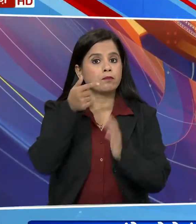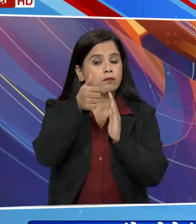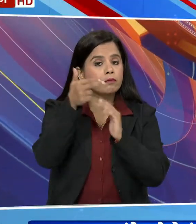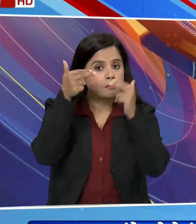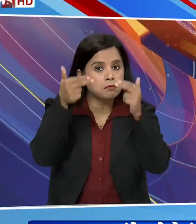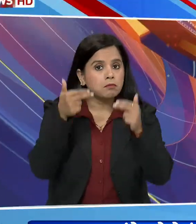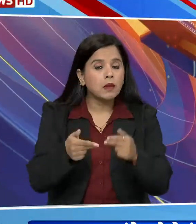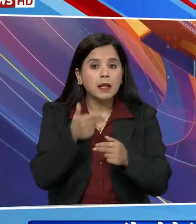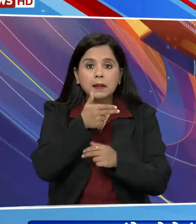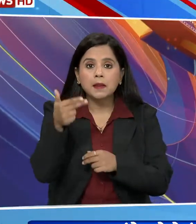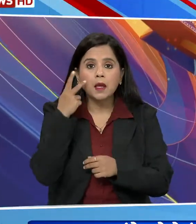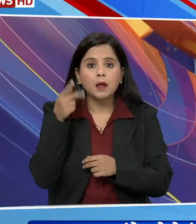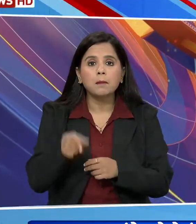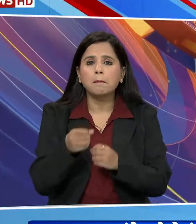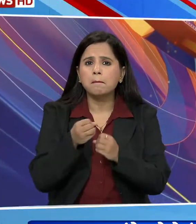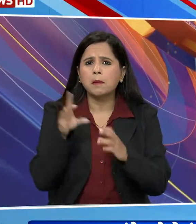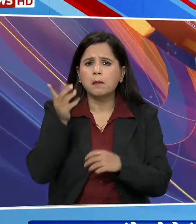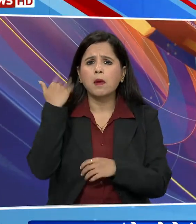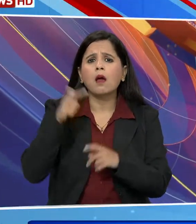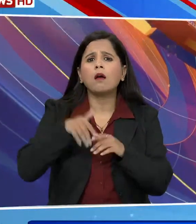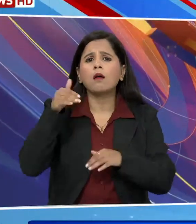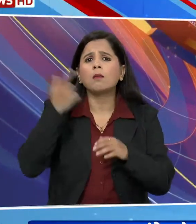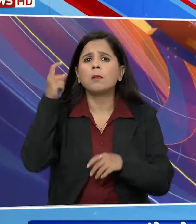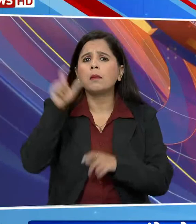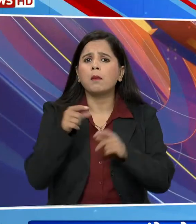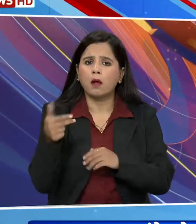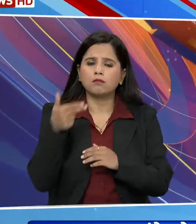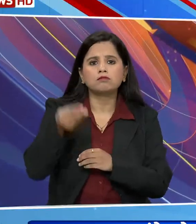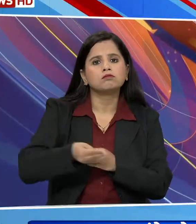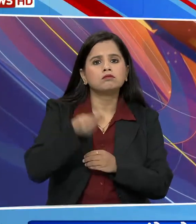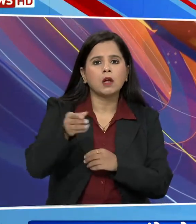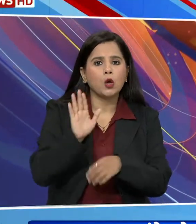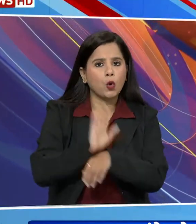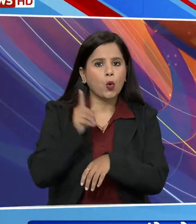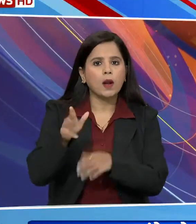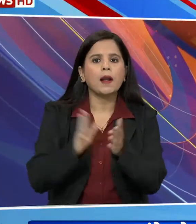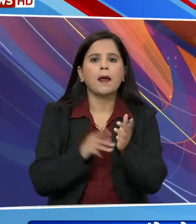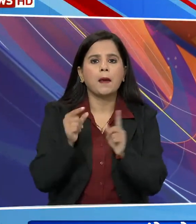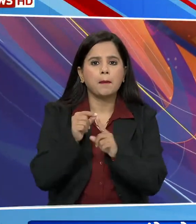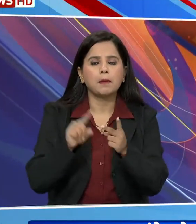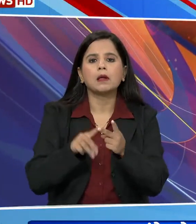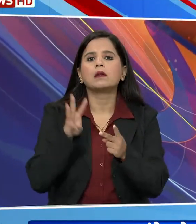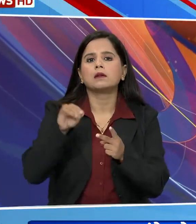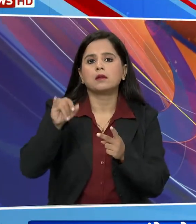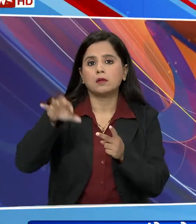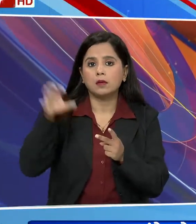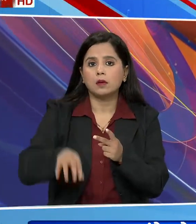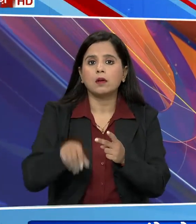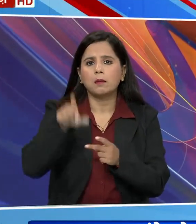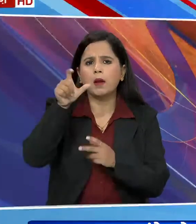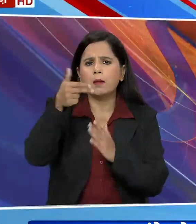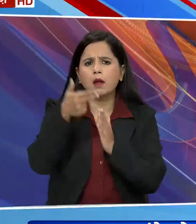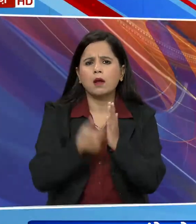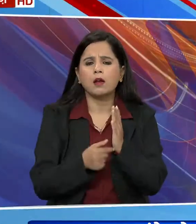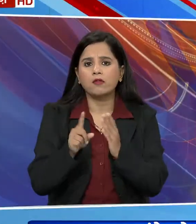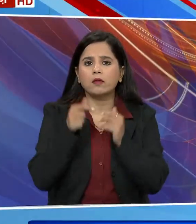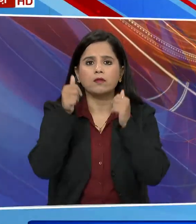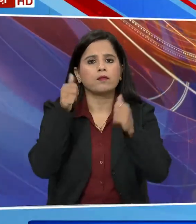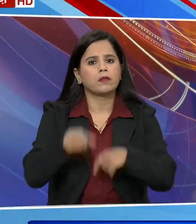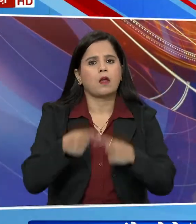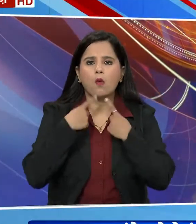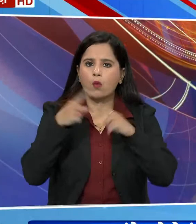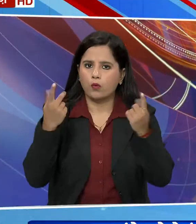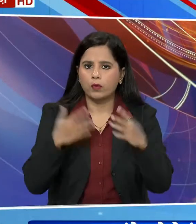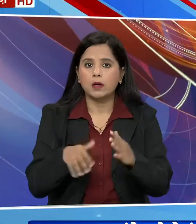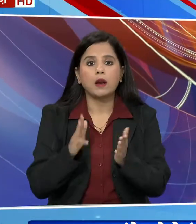में कई निर्वतमान विधायकों को भी टिकट दिया गया वहीं कॉंगर्स ने मध्यप्रदेश शतीव कर के लिए उमीदवारों की पहली सूची जारी कर